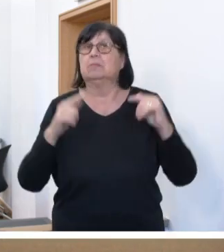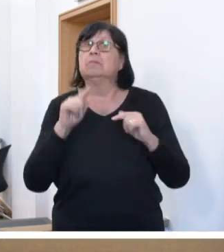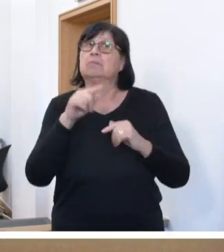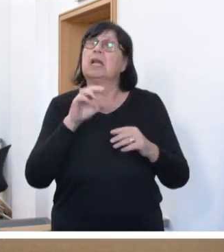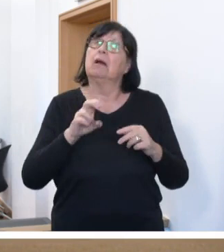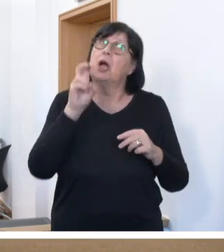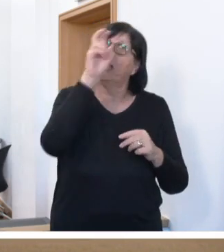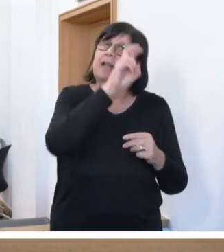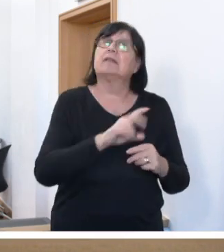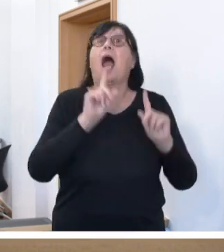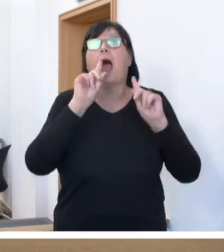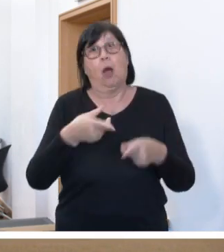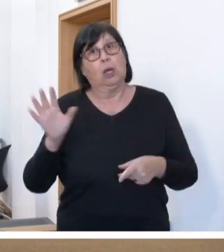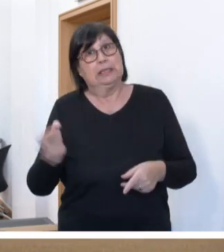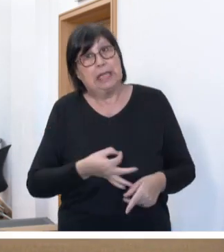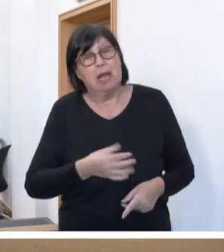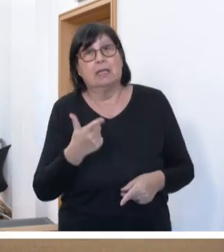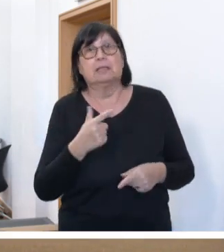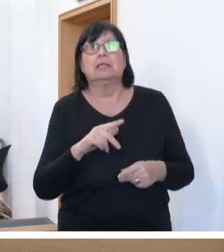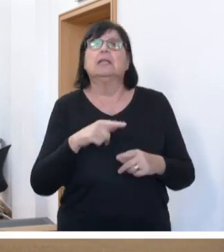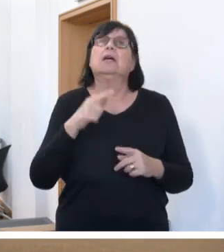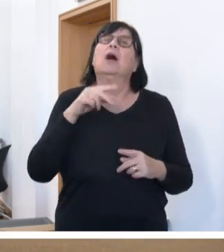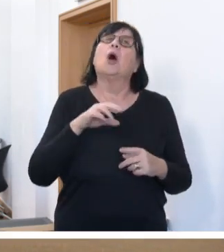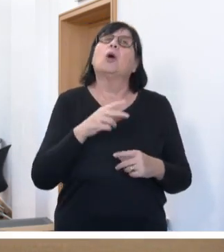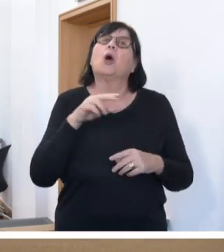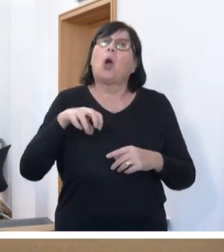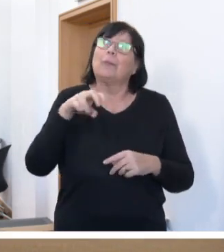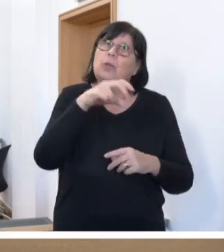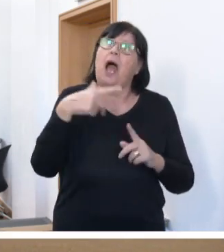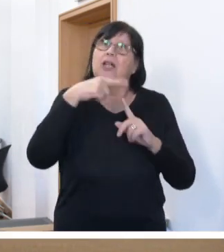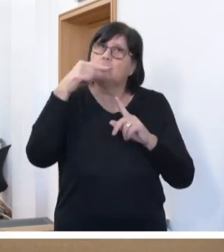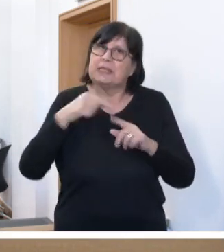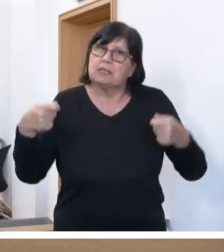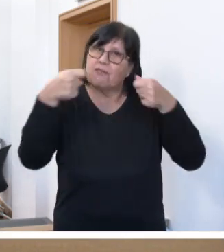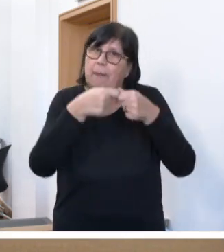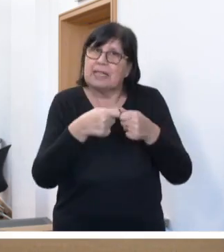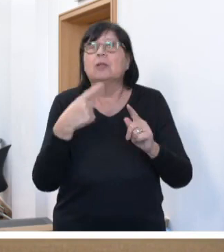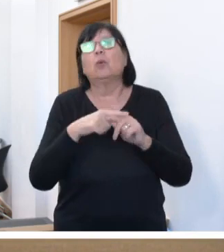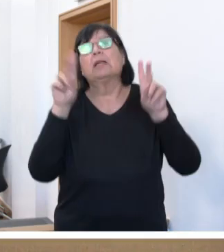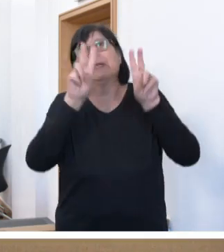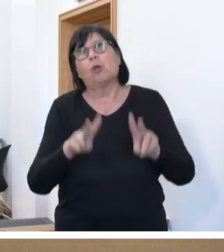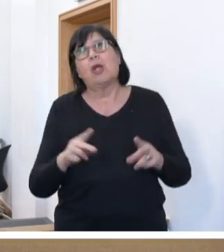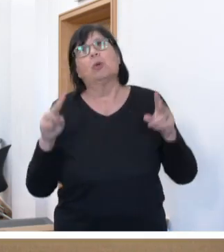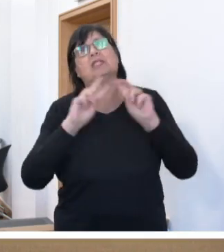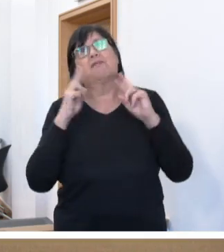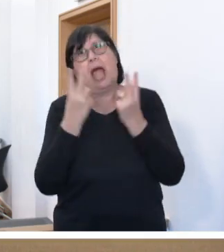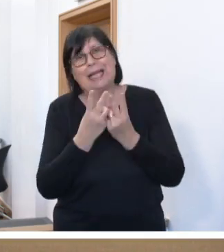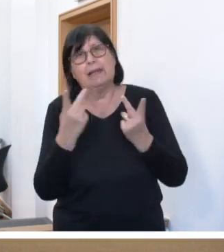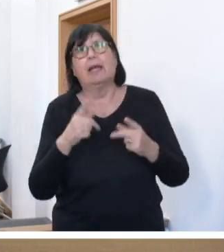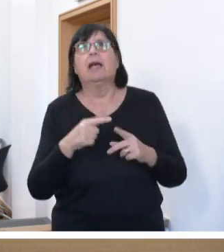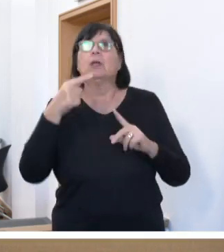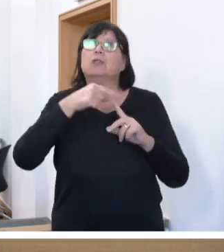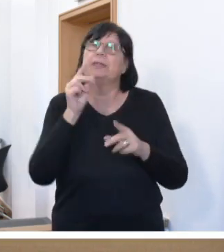die Länder, auch das Saarland, die kommunalen Spitzenverbände und die Betreuungsvereine und ihre Spitzenvertretungen